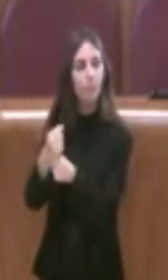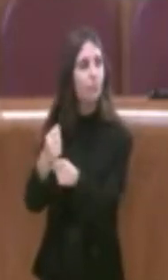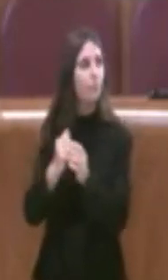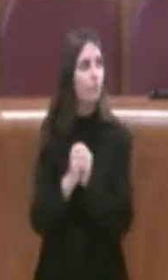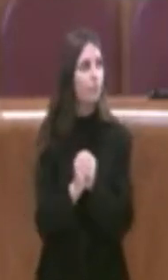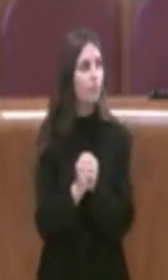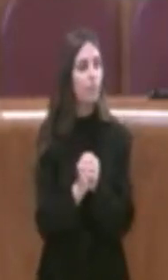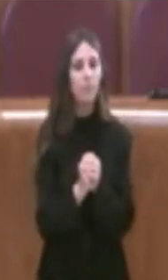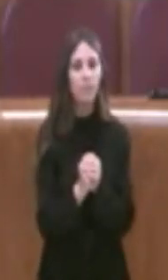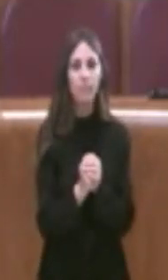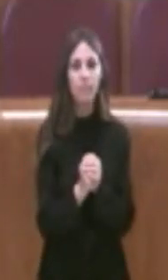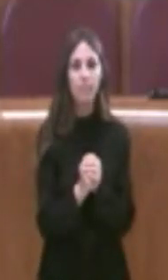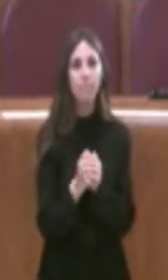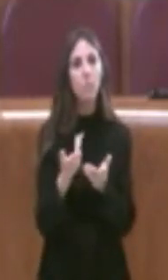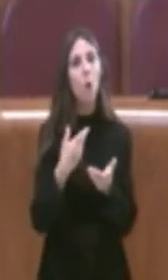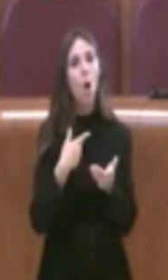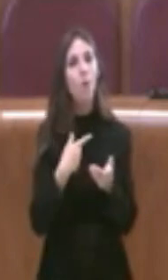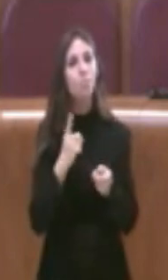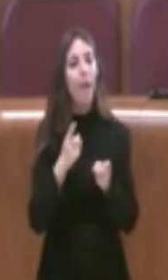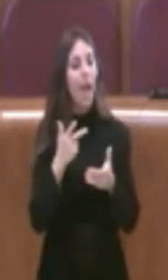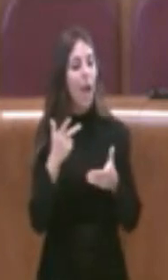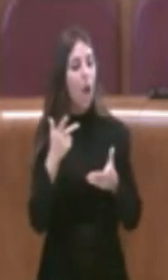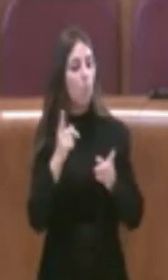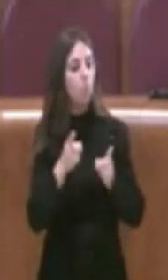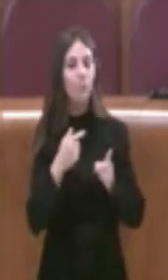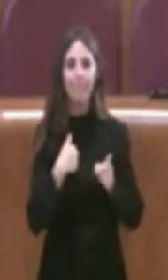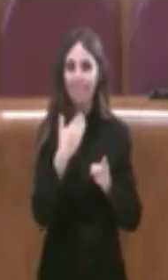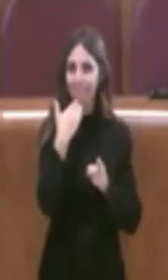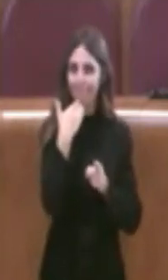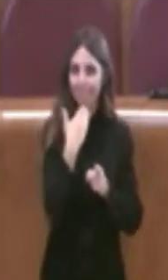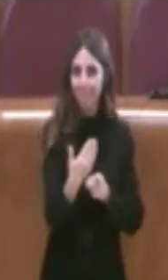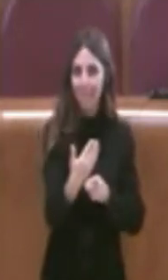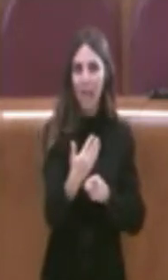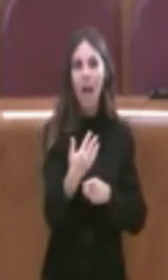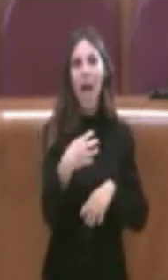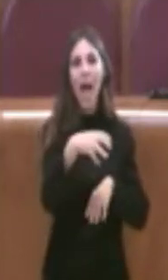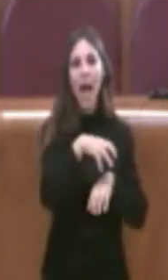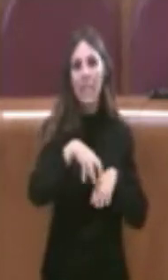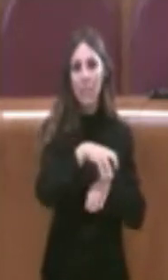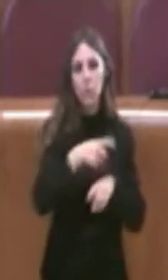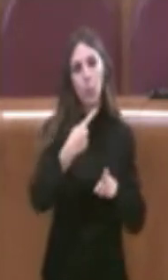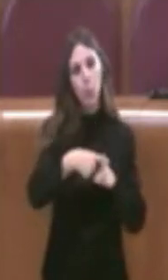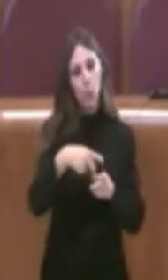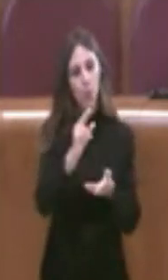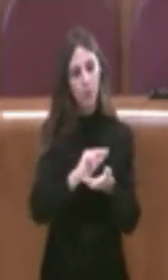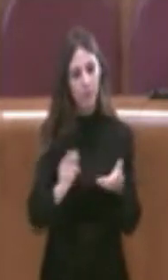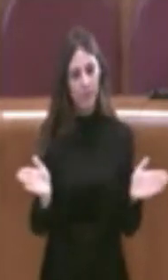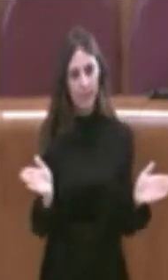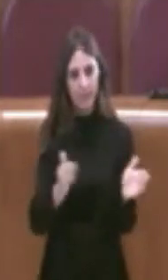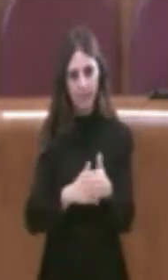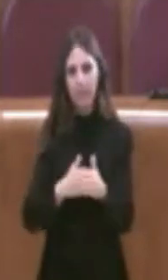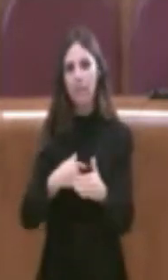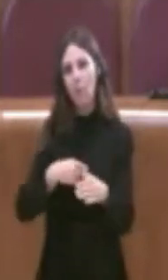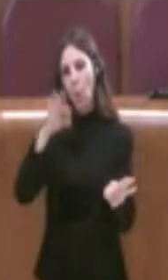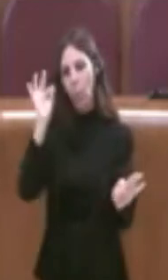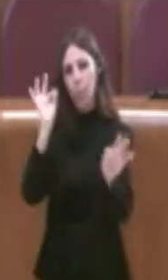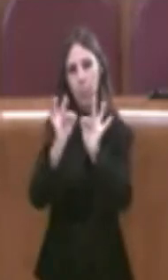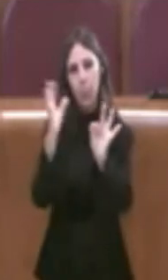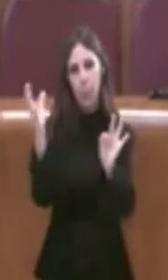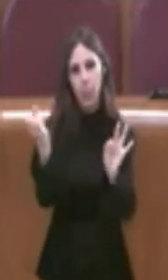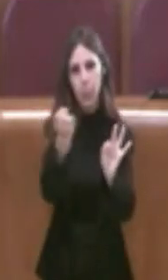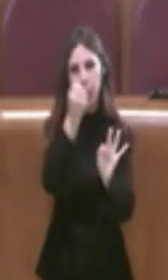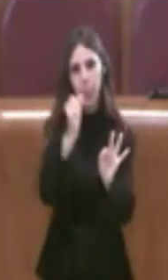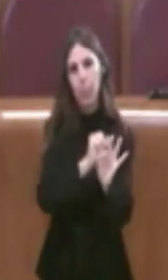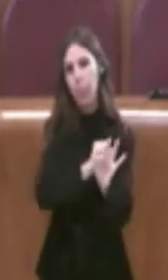Ci teniamo come parte politica a ringraziare l'assessore e gli uffici del Dipartimento che hanno portato avanti questo importante obiettivo, soprattutto